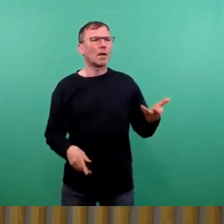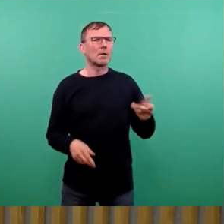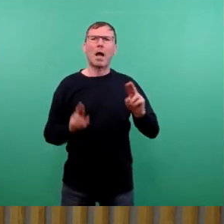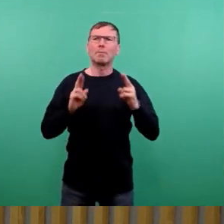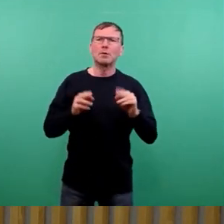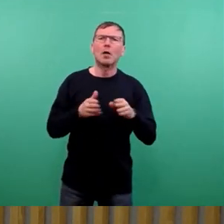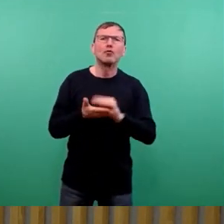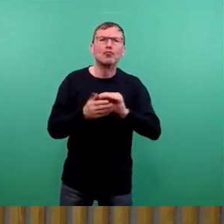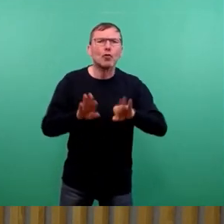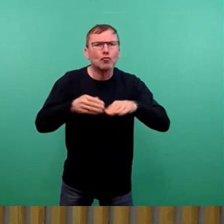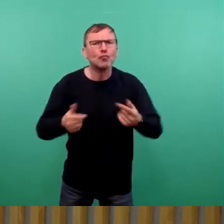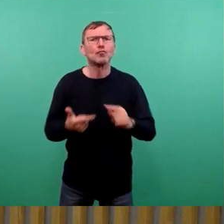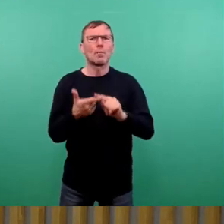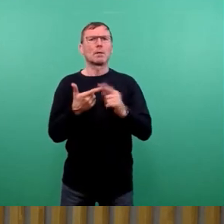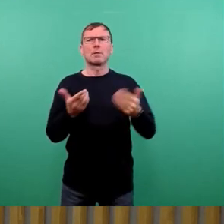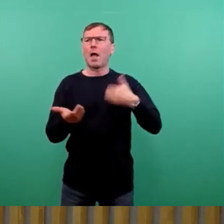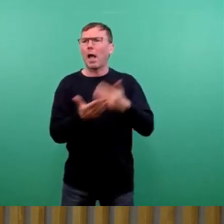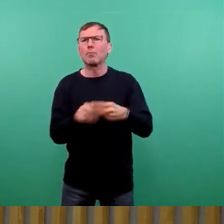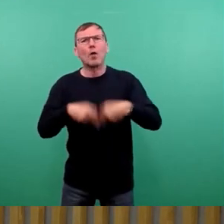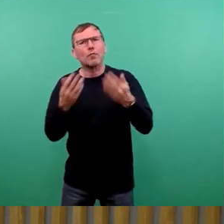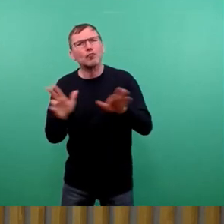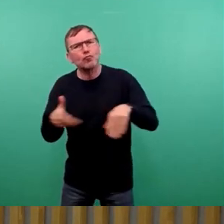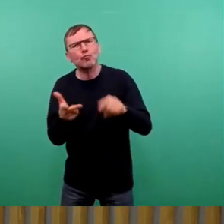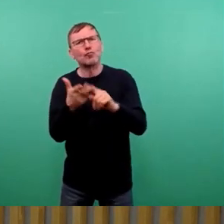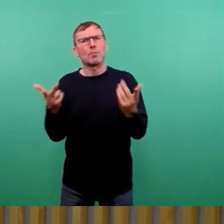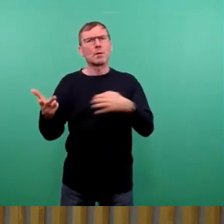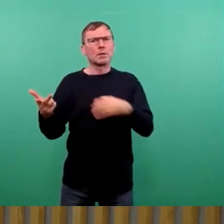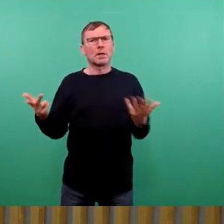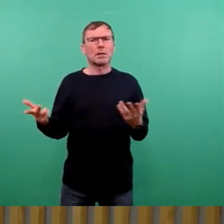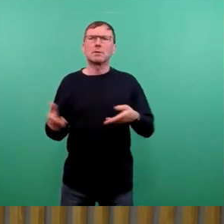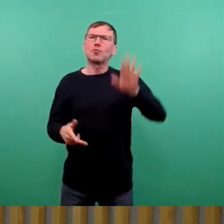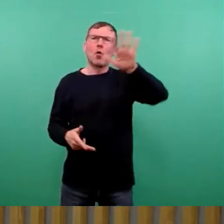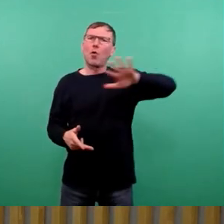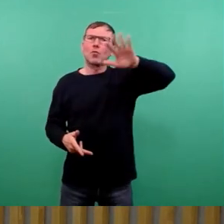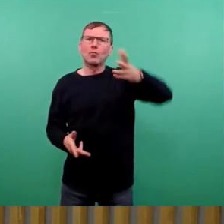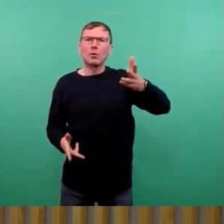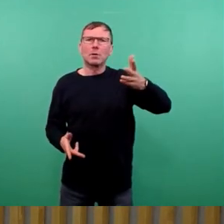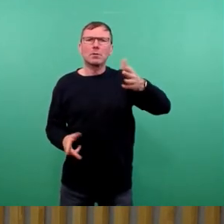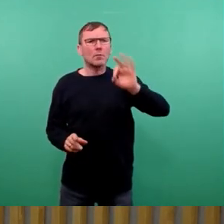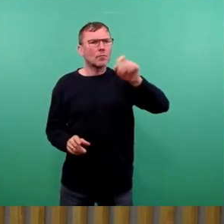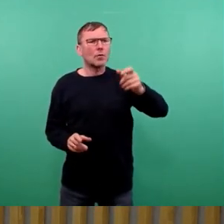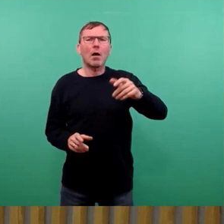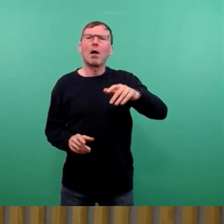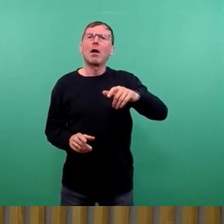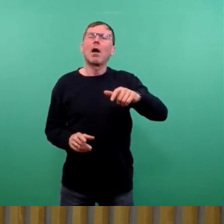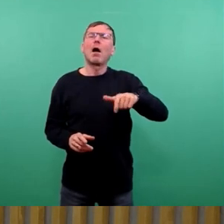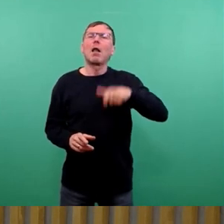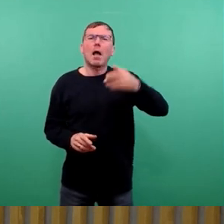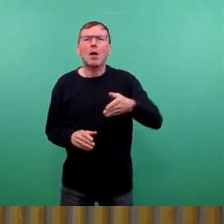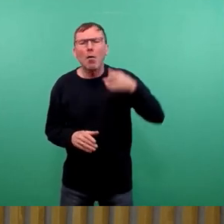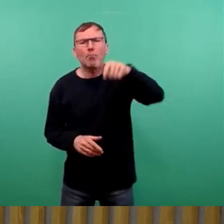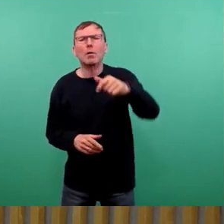Schulschwimms und Angebot des öffentlichen Schwimms im Dresdner Norden auch für die Langebrücker Weichsdorfer und die umliegenden